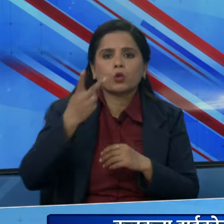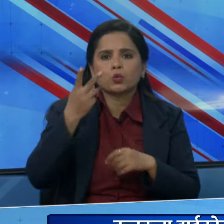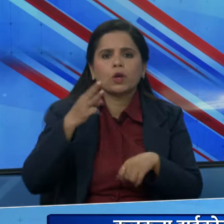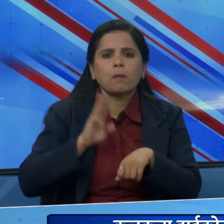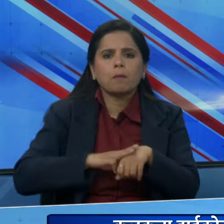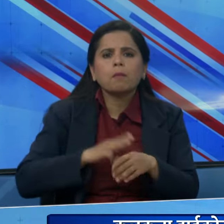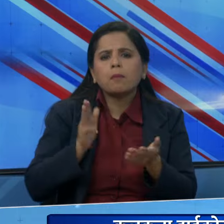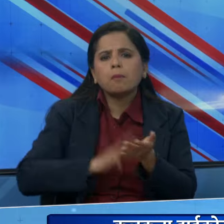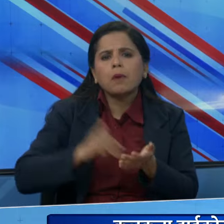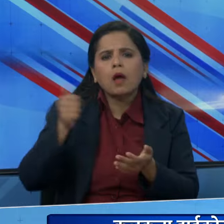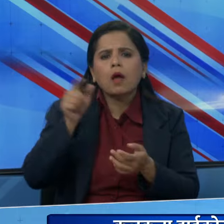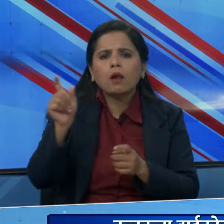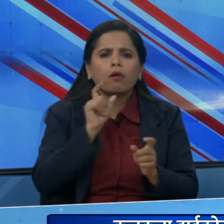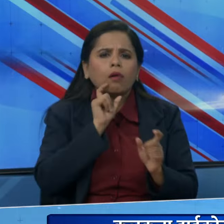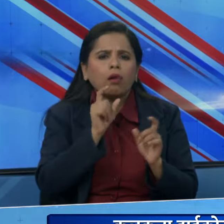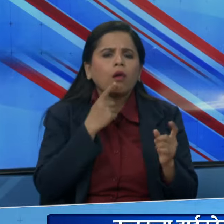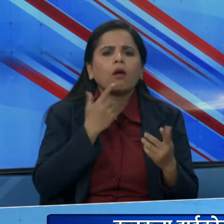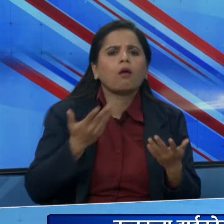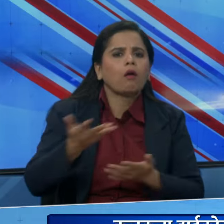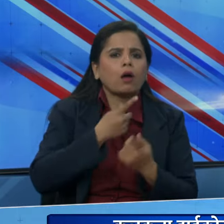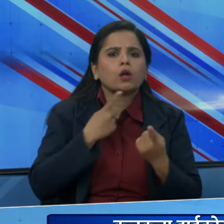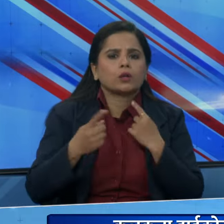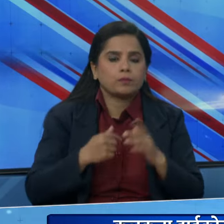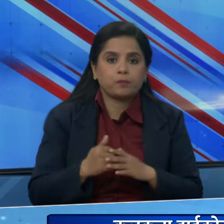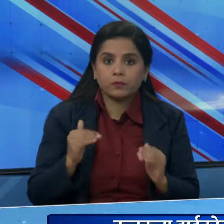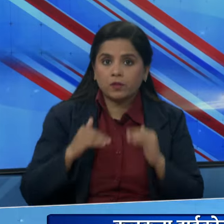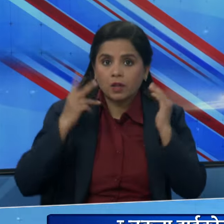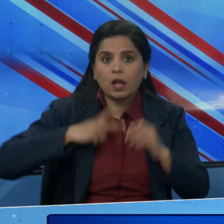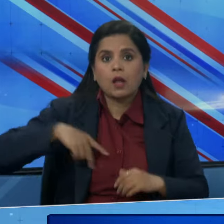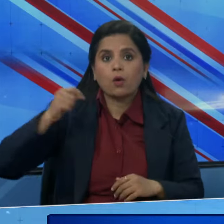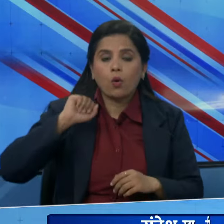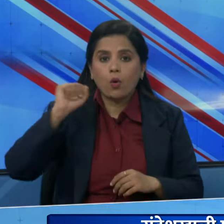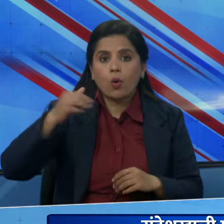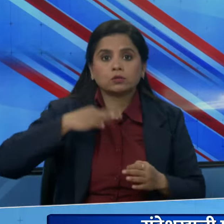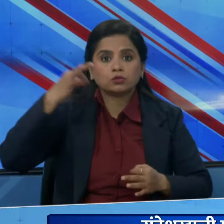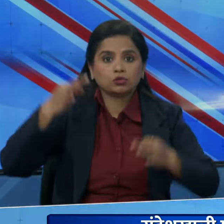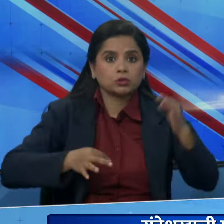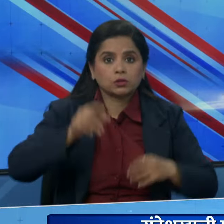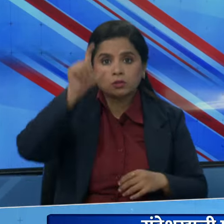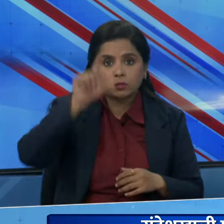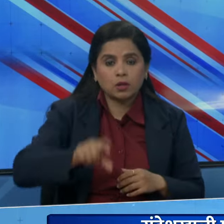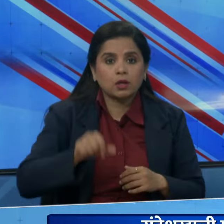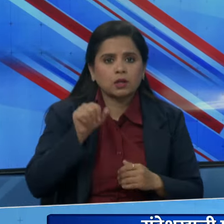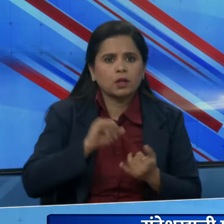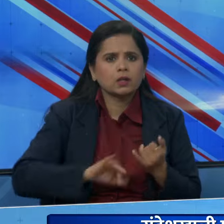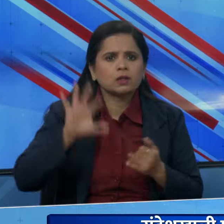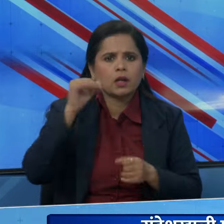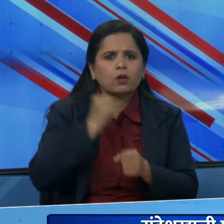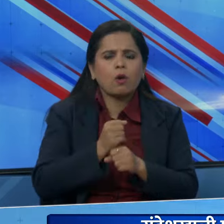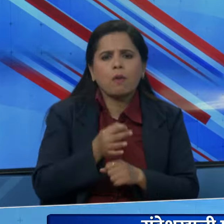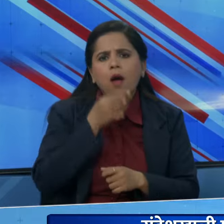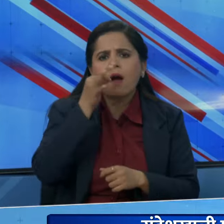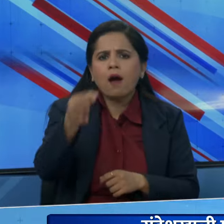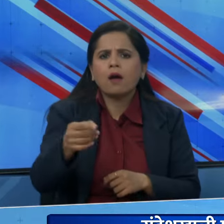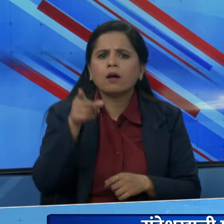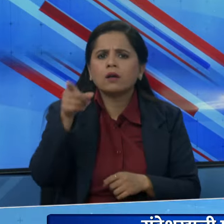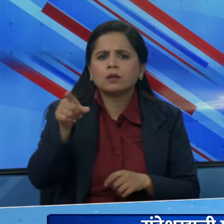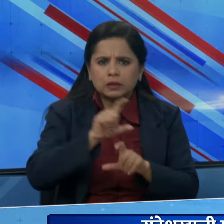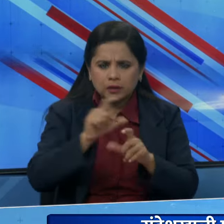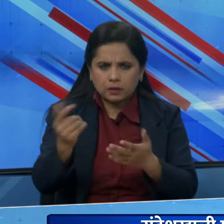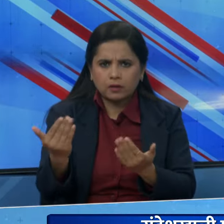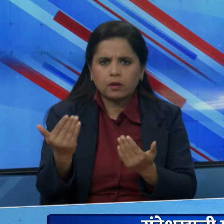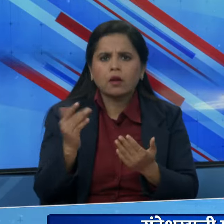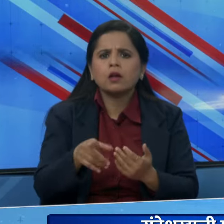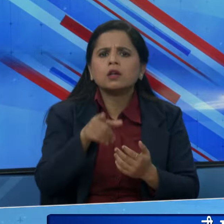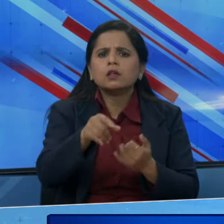मंत्रियों की टिपणियों पर भी बात हुई। हाई कोट के मुखे नियाधिश ने राजी सरकार से पूछा कि वे स्वष्ट करें